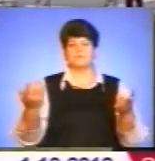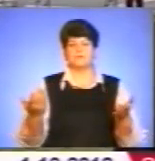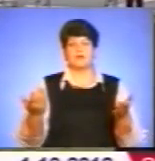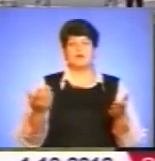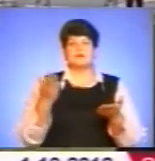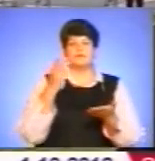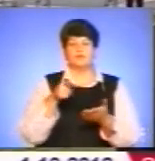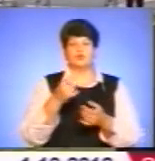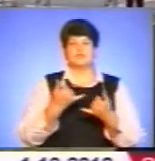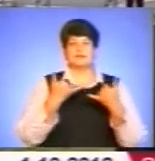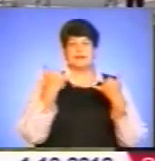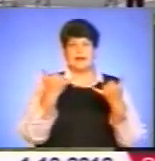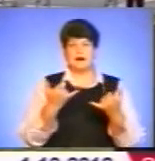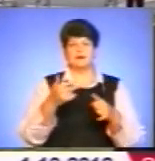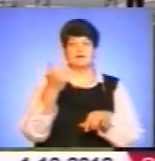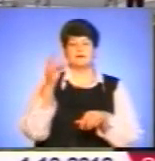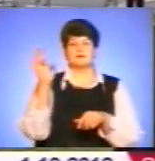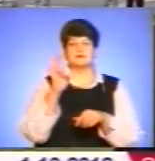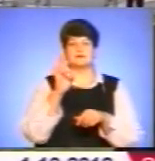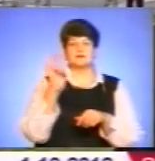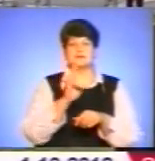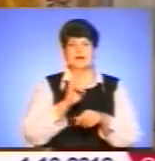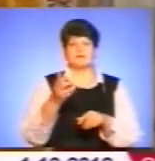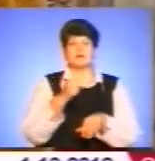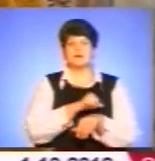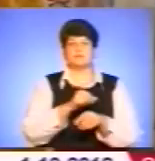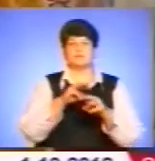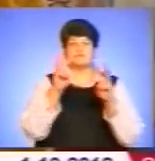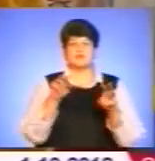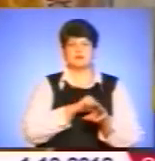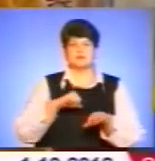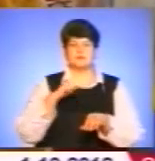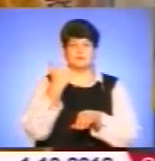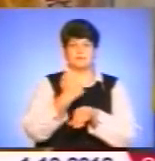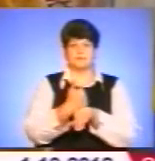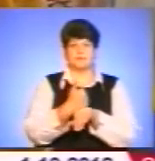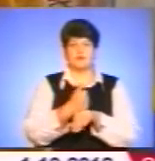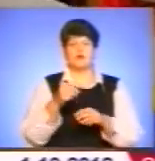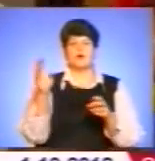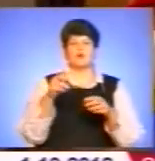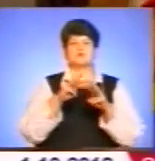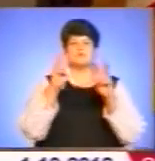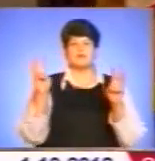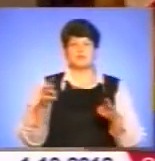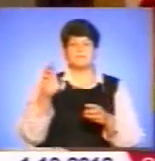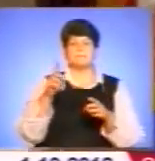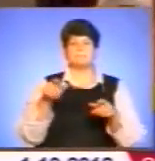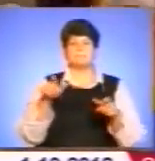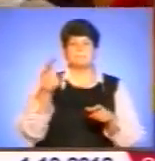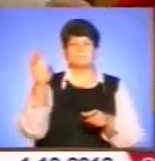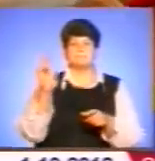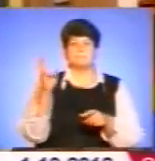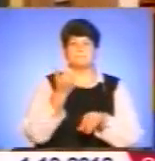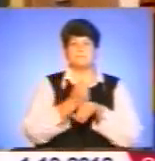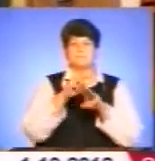воно для церкви є посвяченням того самого істотнішого. Обряд освячення престолу називають омиванням. Дійство проходило у